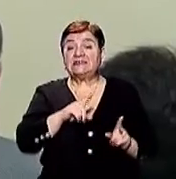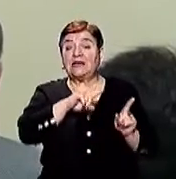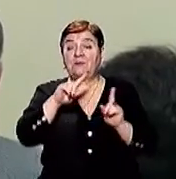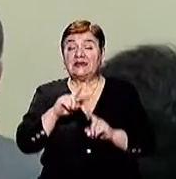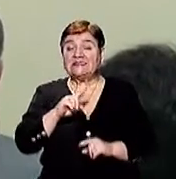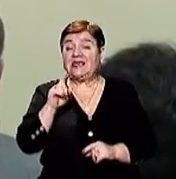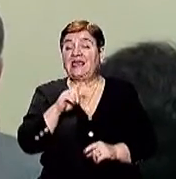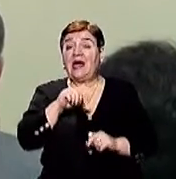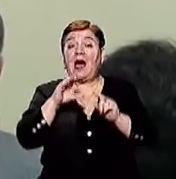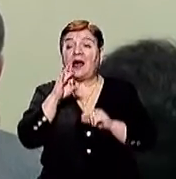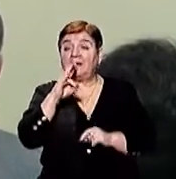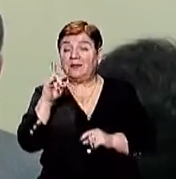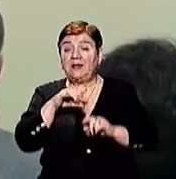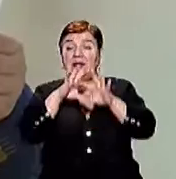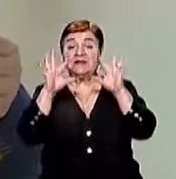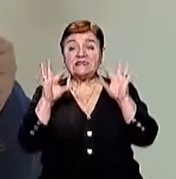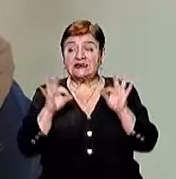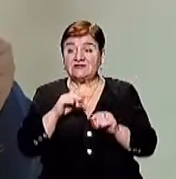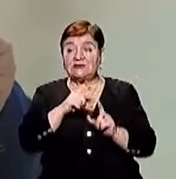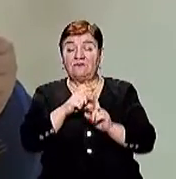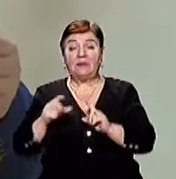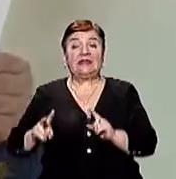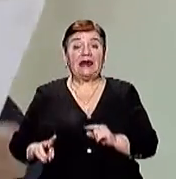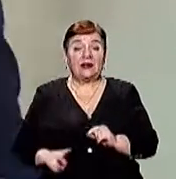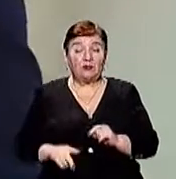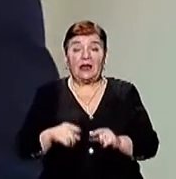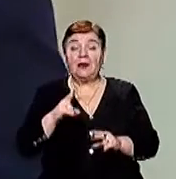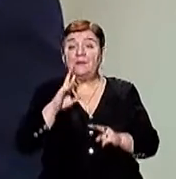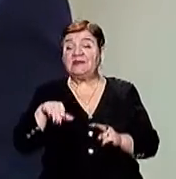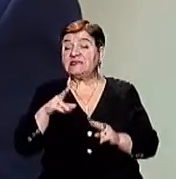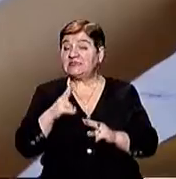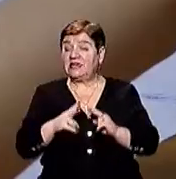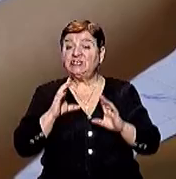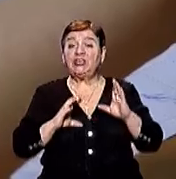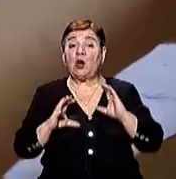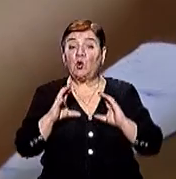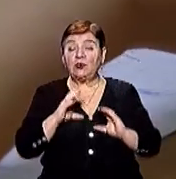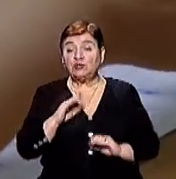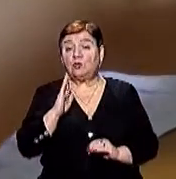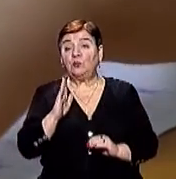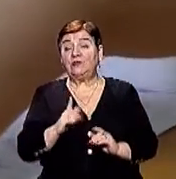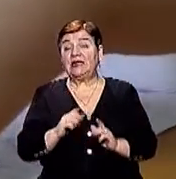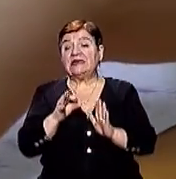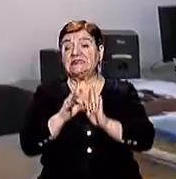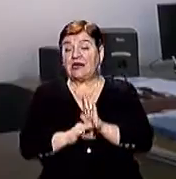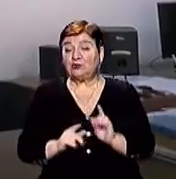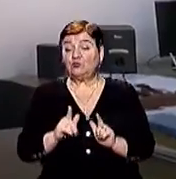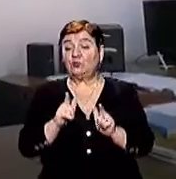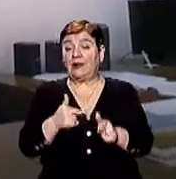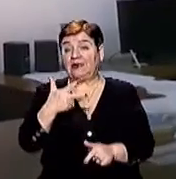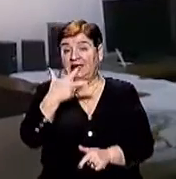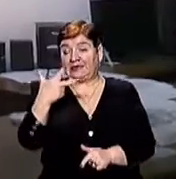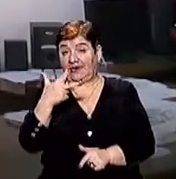академії мистецтв За словами ректора Івана Небесника, раніше студенти після закінчення коледжу могли вступати до них одразу на третій курс